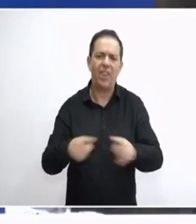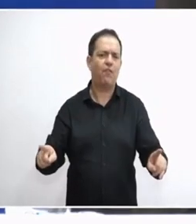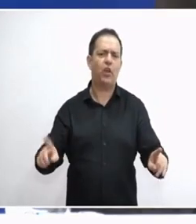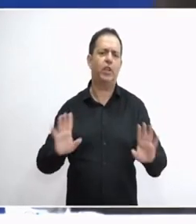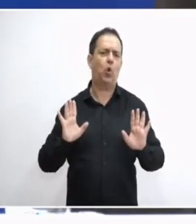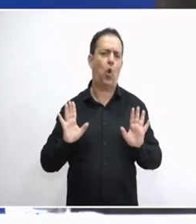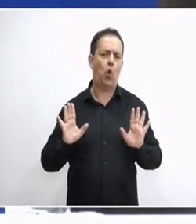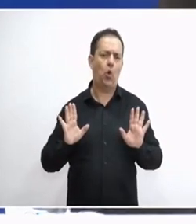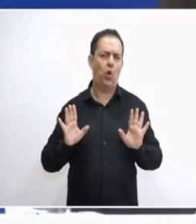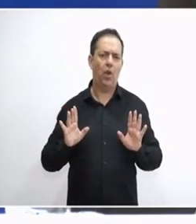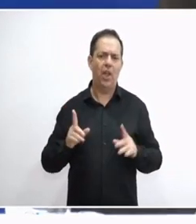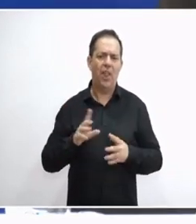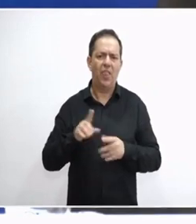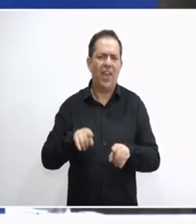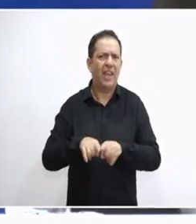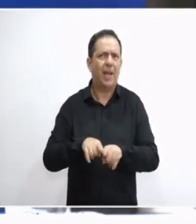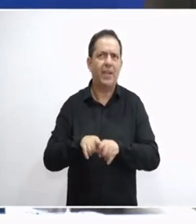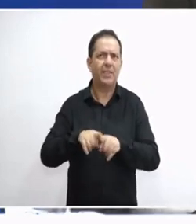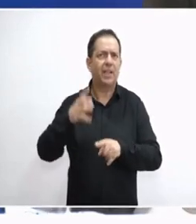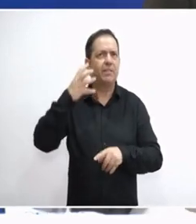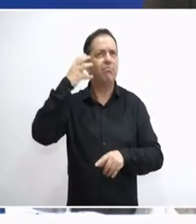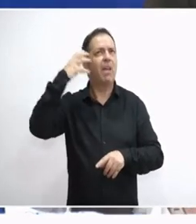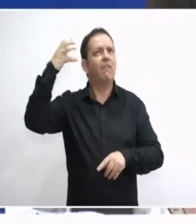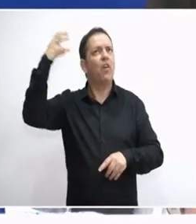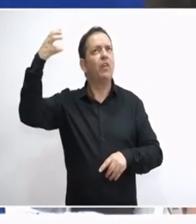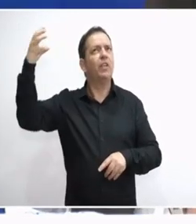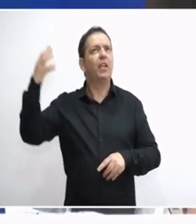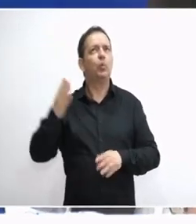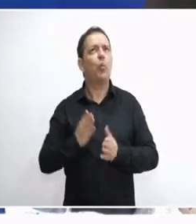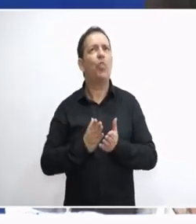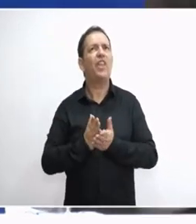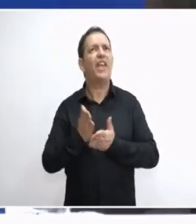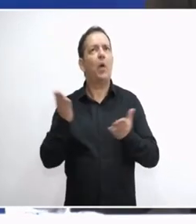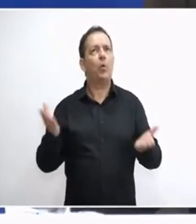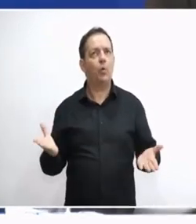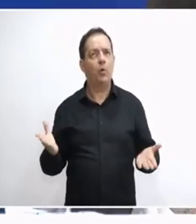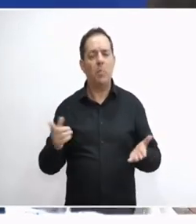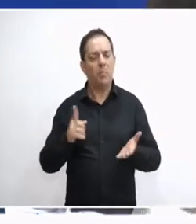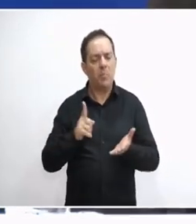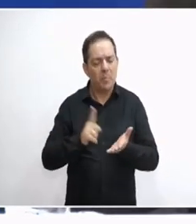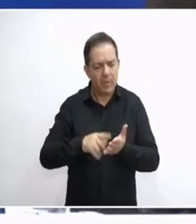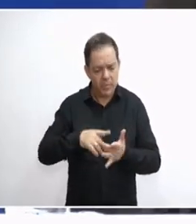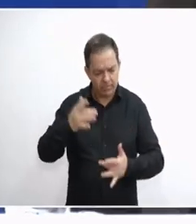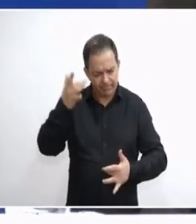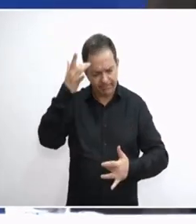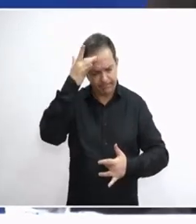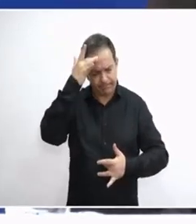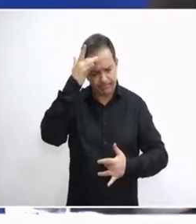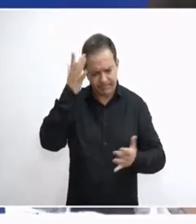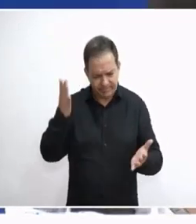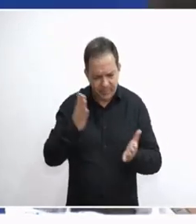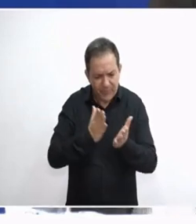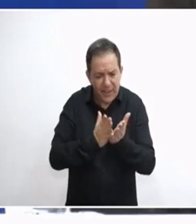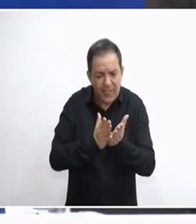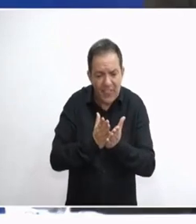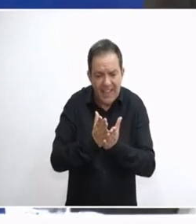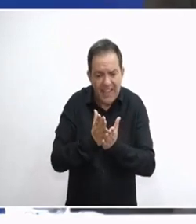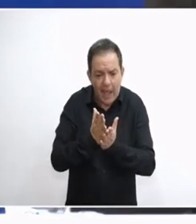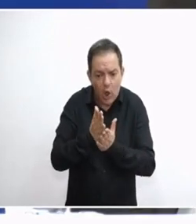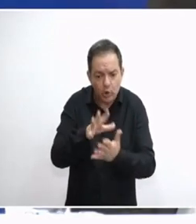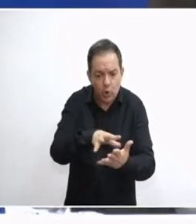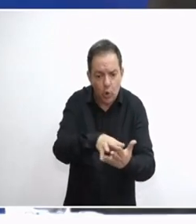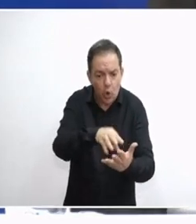διαφορετικά και δεν έχει καμιά αίσθηση του δικαίου. Θα κλείσω όμως με αυτό ότι θα πρέπει να κατανοηθεί ότι η δικαιοσύνη